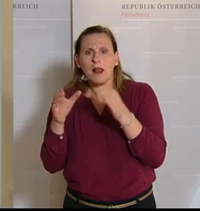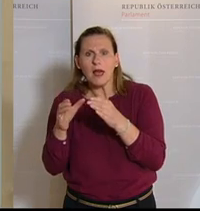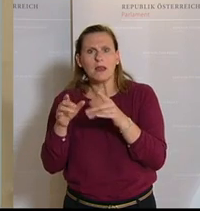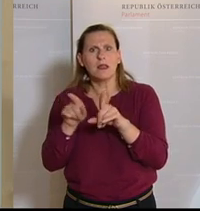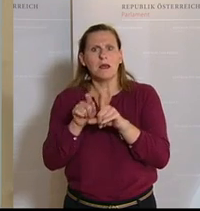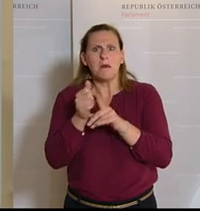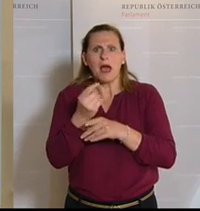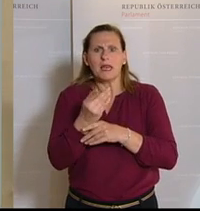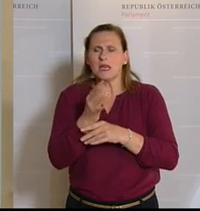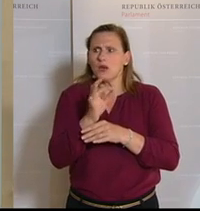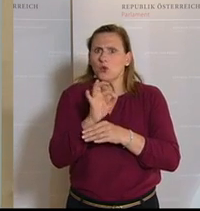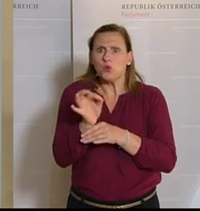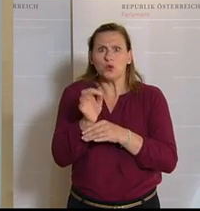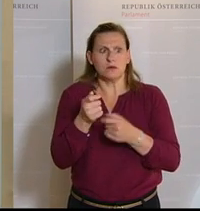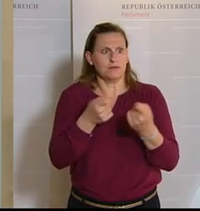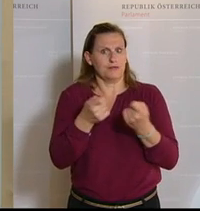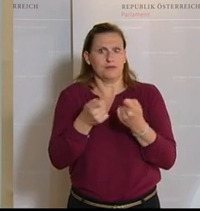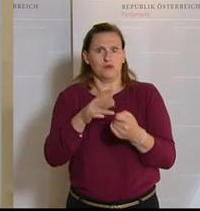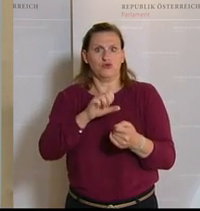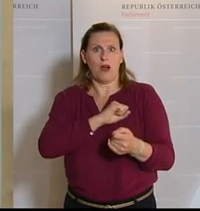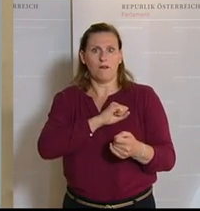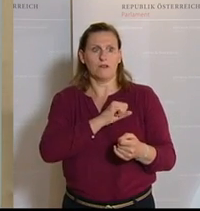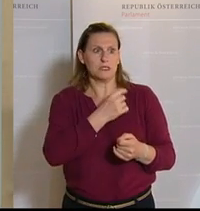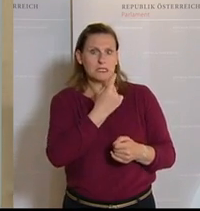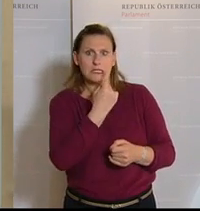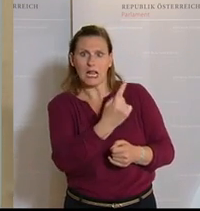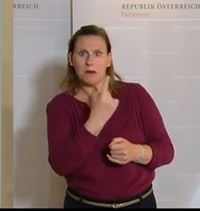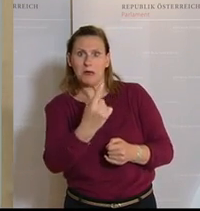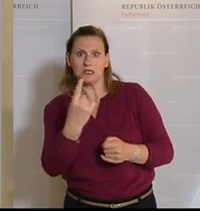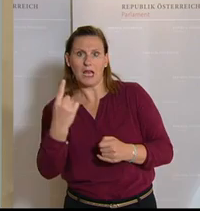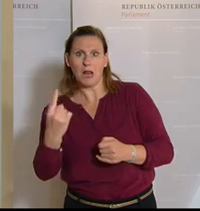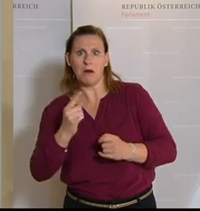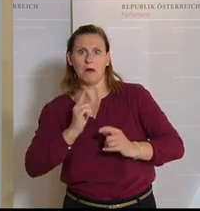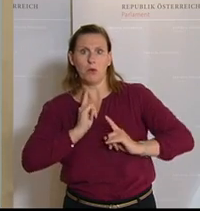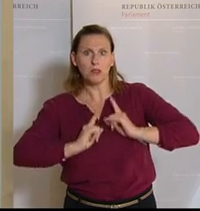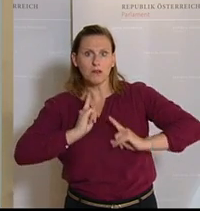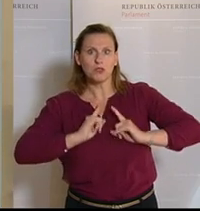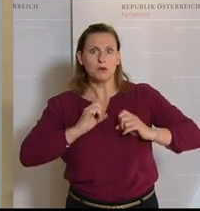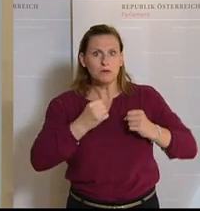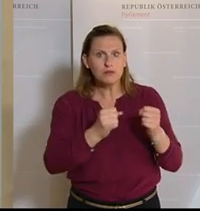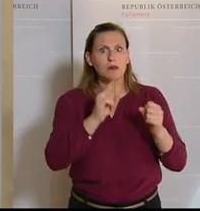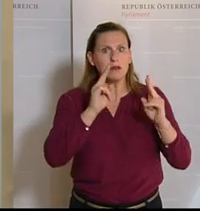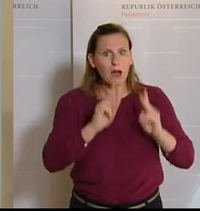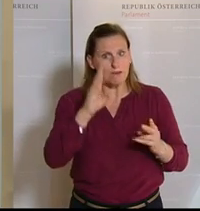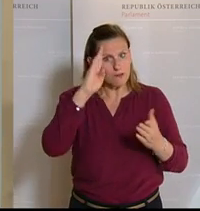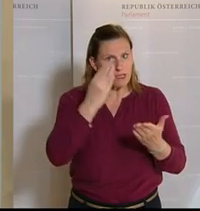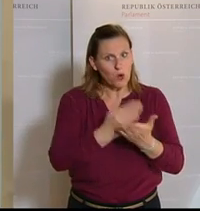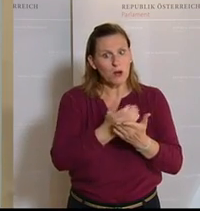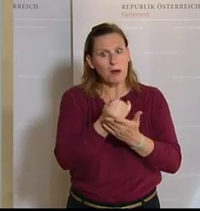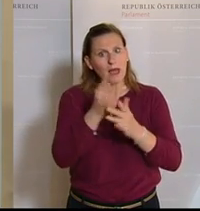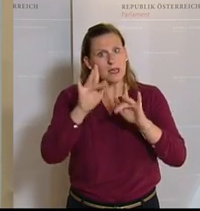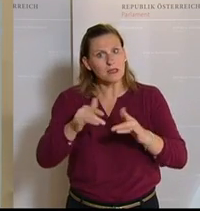Griff und da können wir auf das Eigenengagement und auf die Tatkraft dieser Vereine vertrauen. Aber es gibt auch viele, die unsere Unterstützung brauchen.